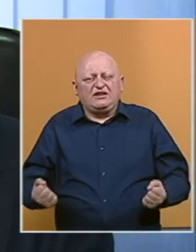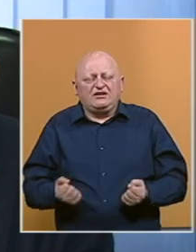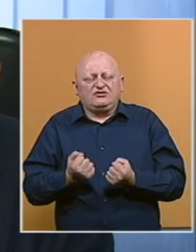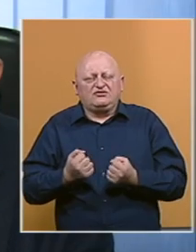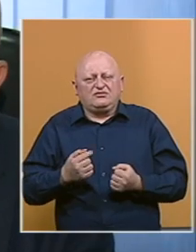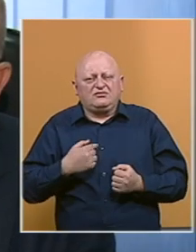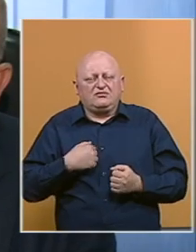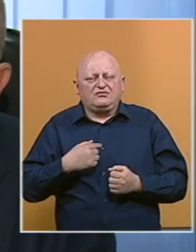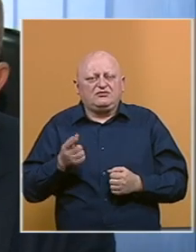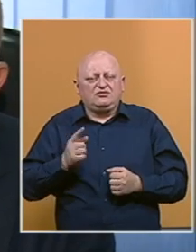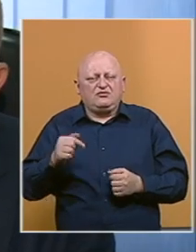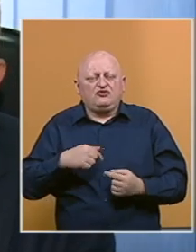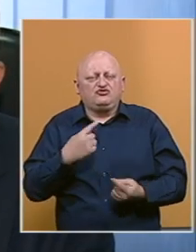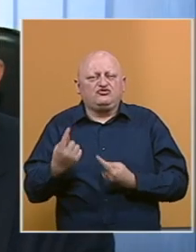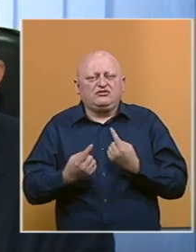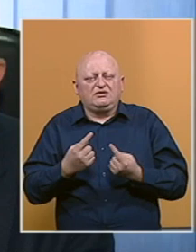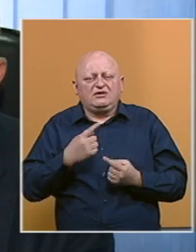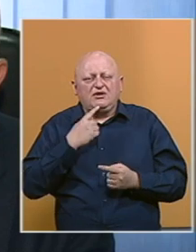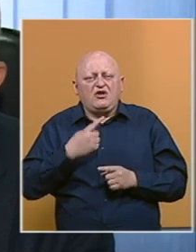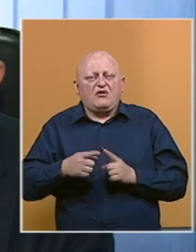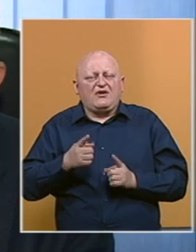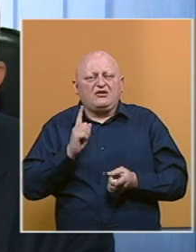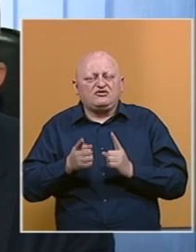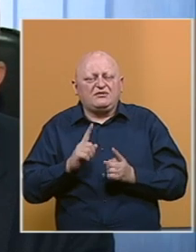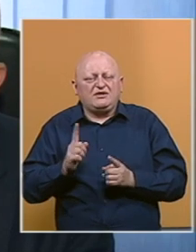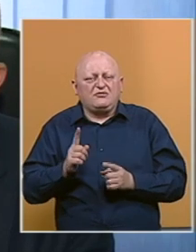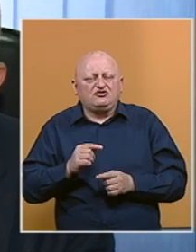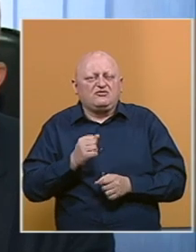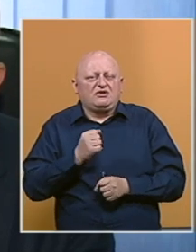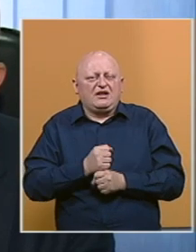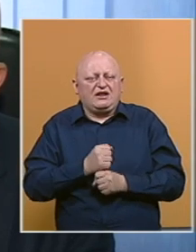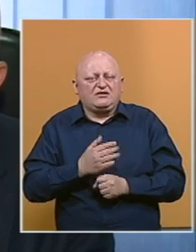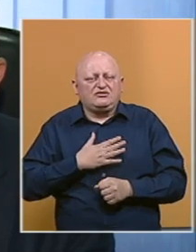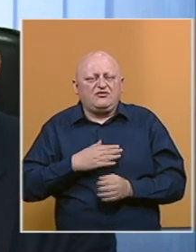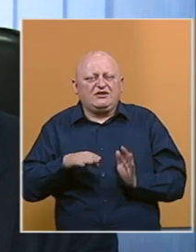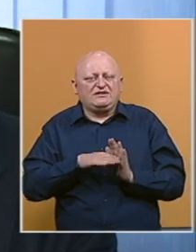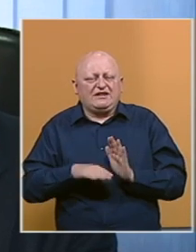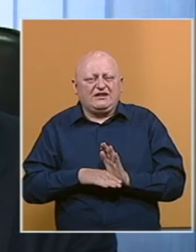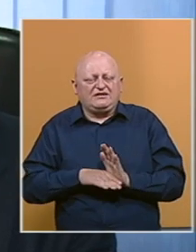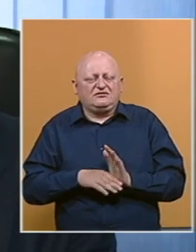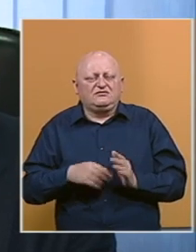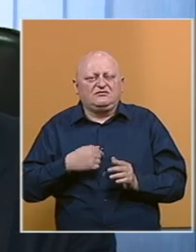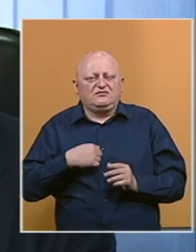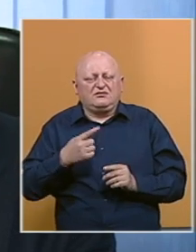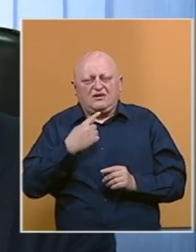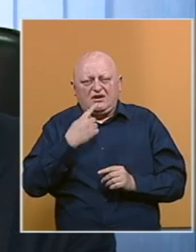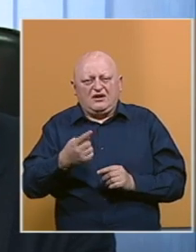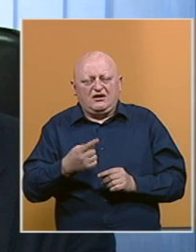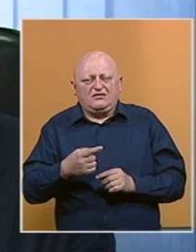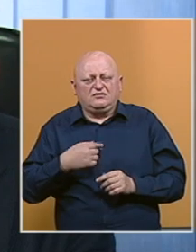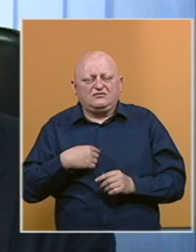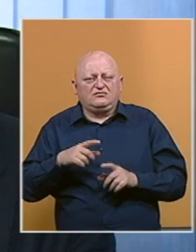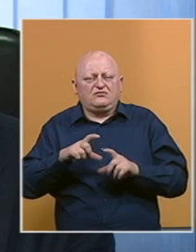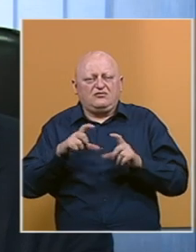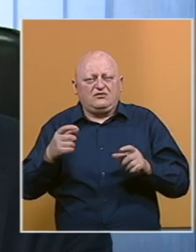ali nismo došli u situaciju da nam neko fali u smijenju ili da ne možemo da obavimo svoje zadatke. Ipak je ovo, kažem, ustanova koja